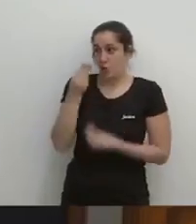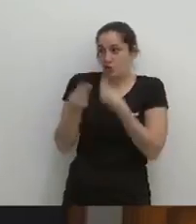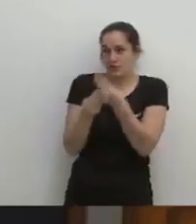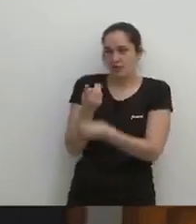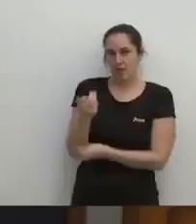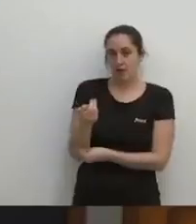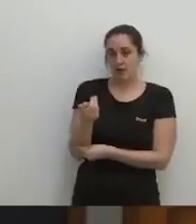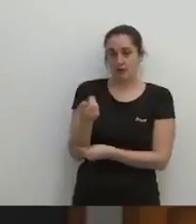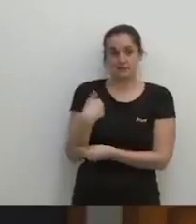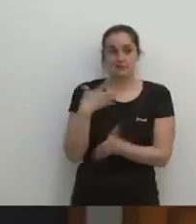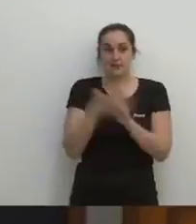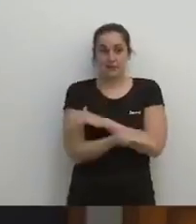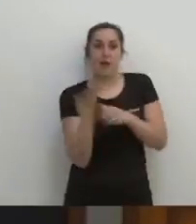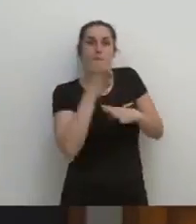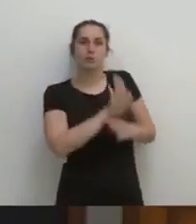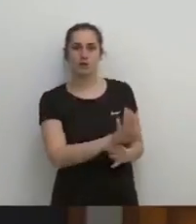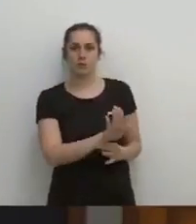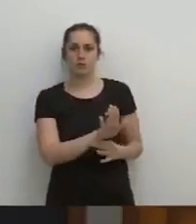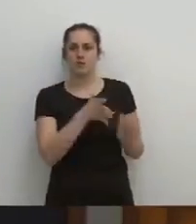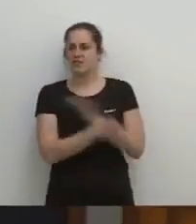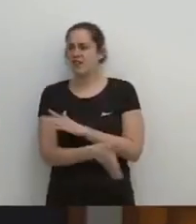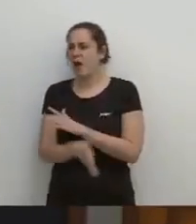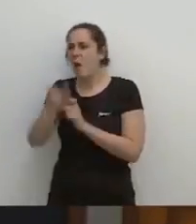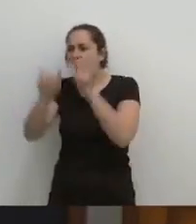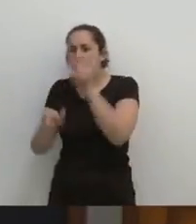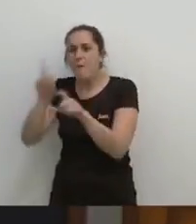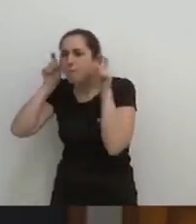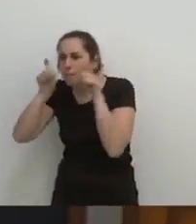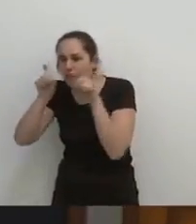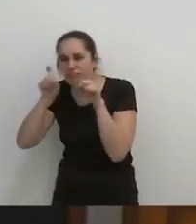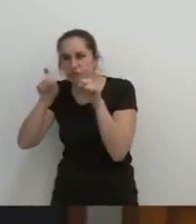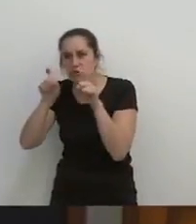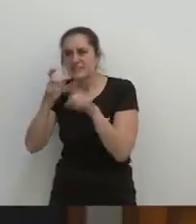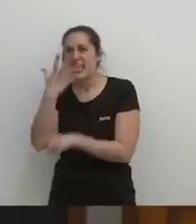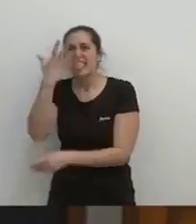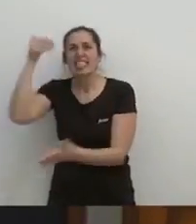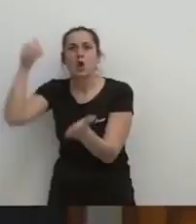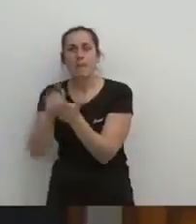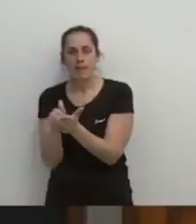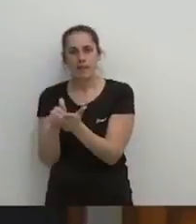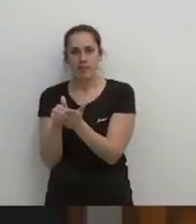El senyor Castillo